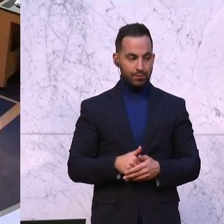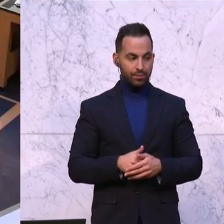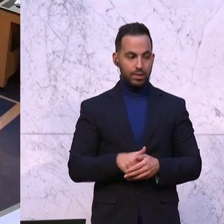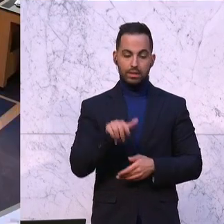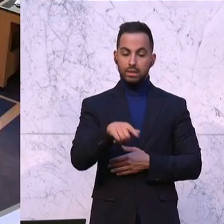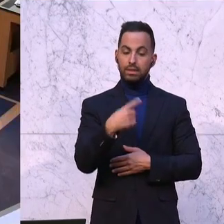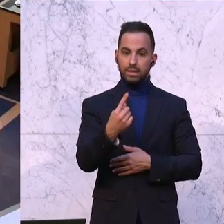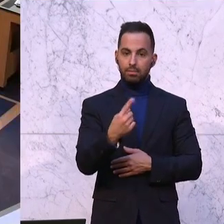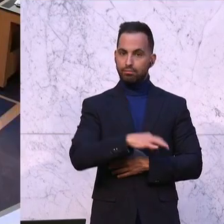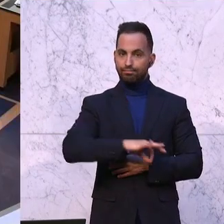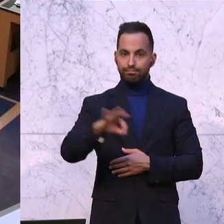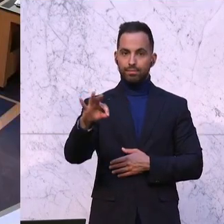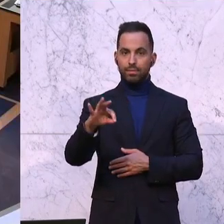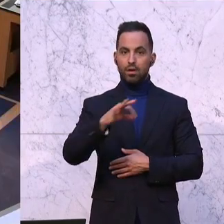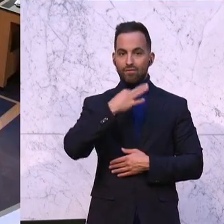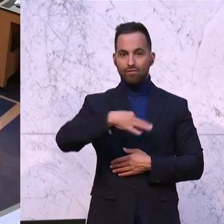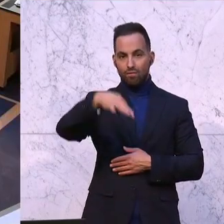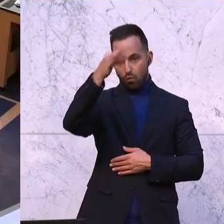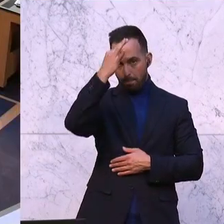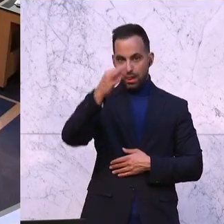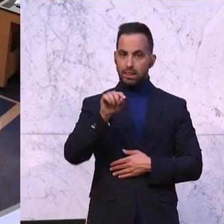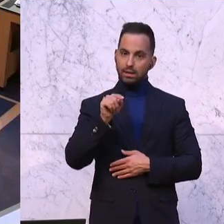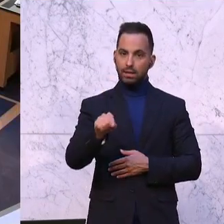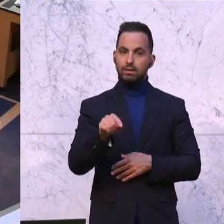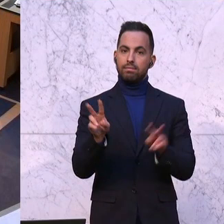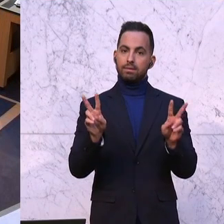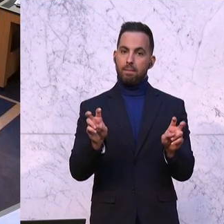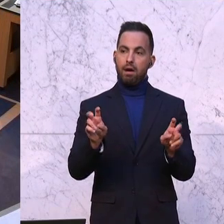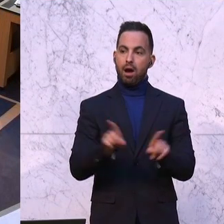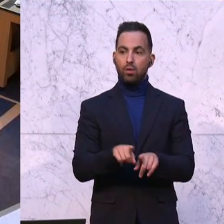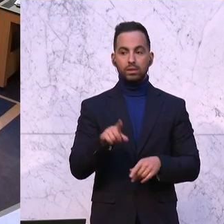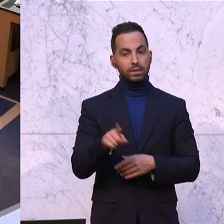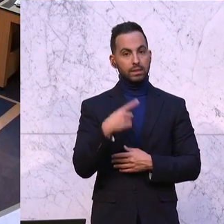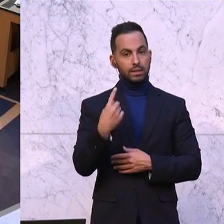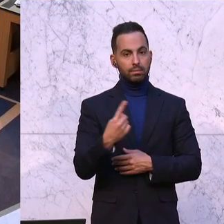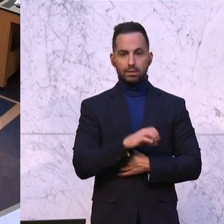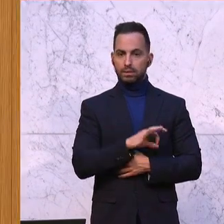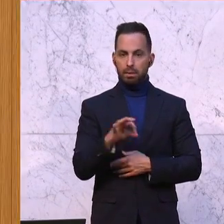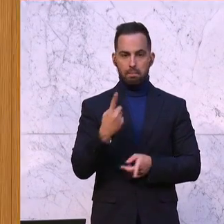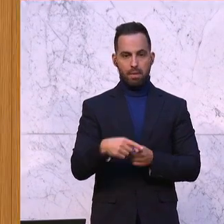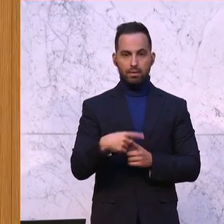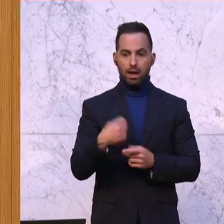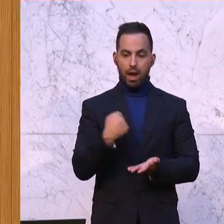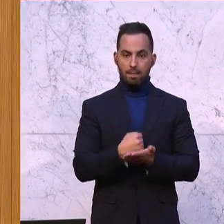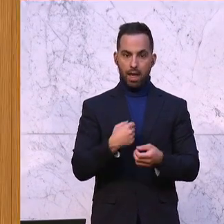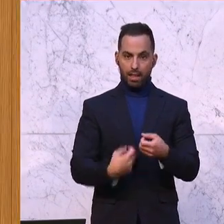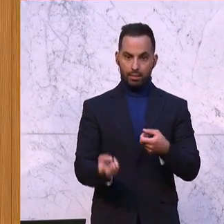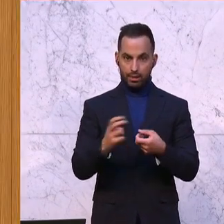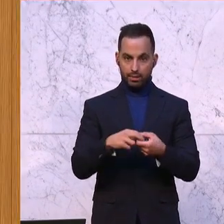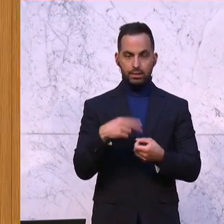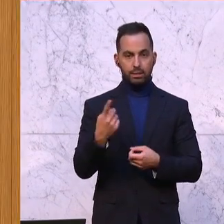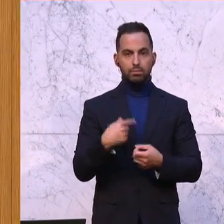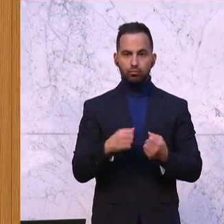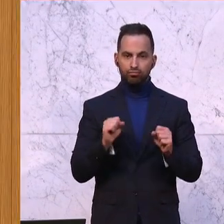Sie waren Vorreiterin und Vorbild in dieser Thematik und haben sich sehr bald nach Ihrem Amtsantritt für mehr